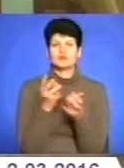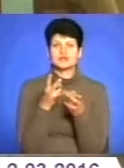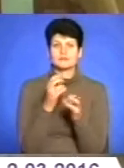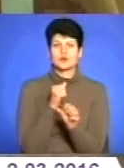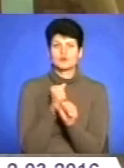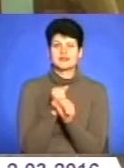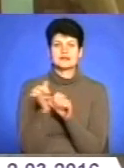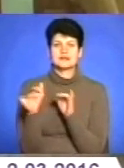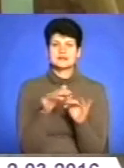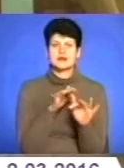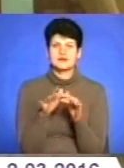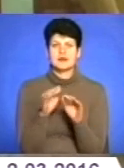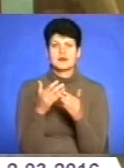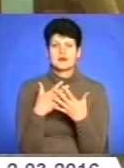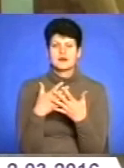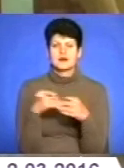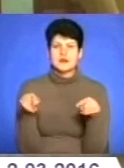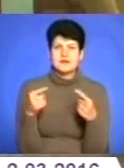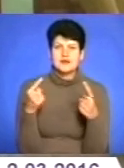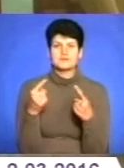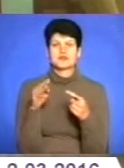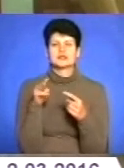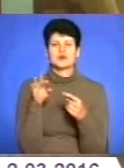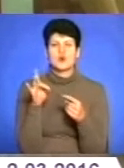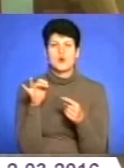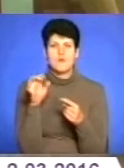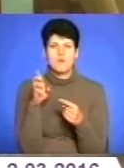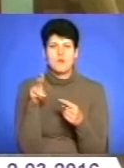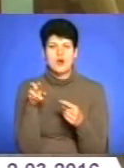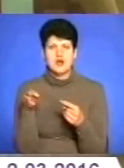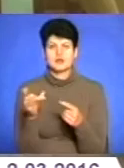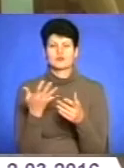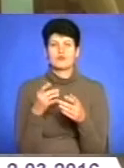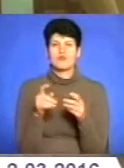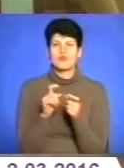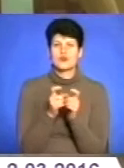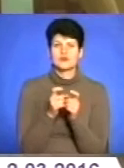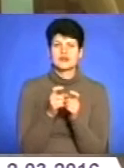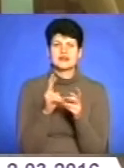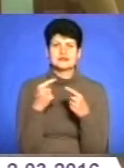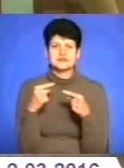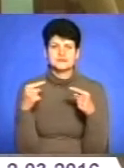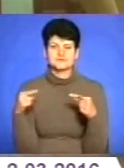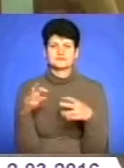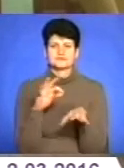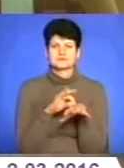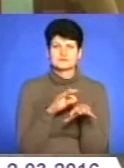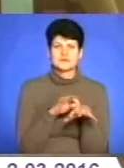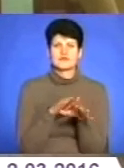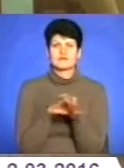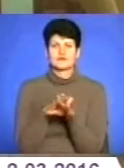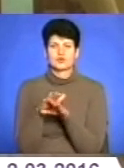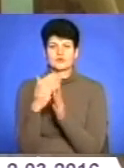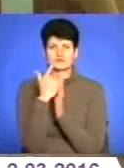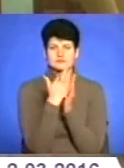заходи серцево-легенової реанімації, боротися з тромбомболію легенової артерії, боротися з гострим коронарним синдромом, виконувати